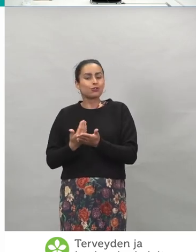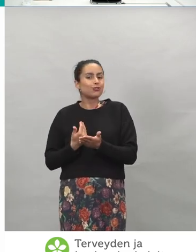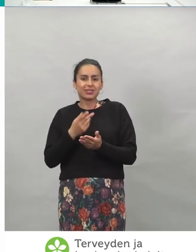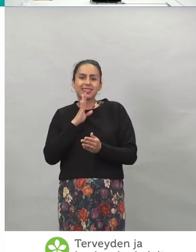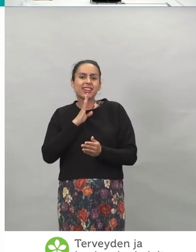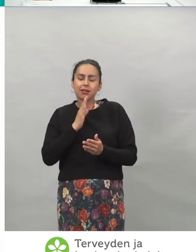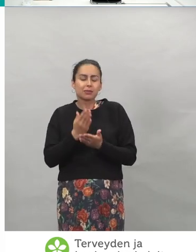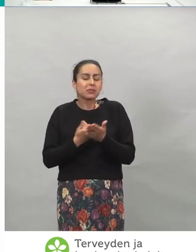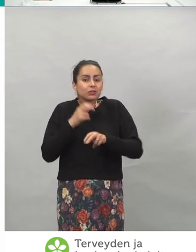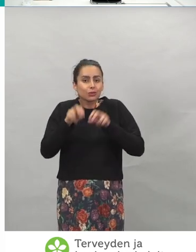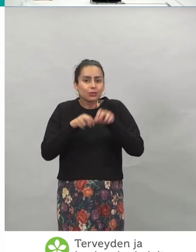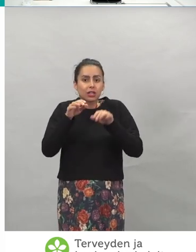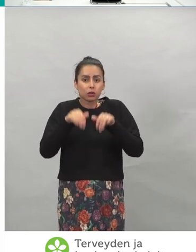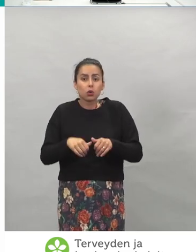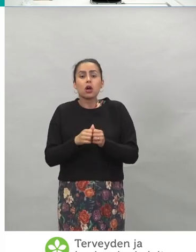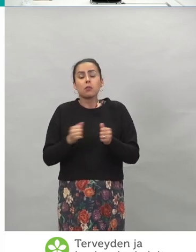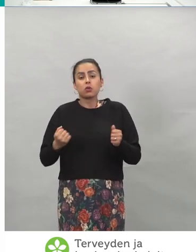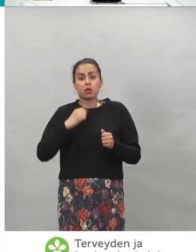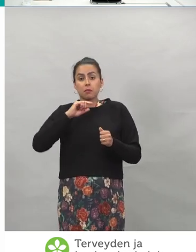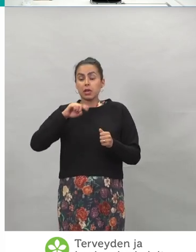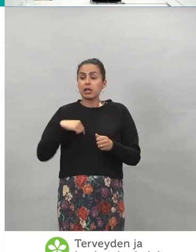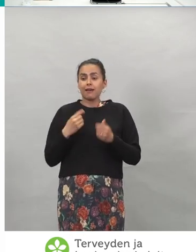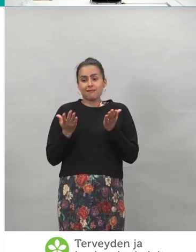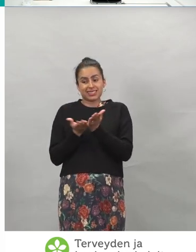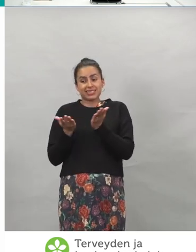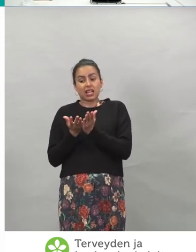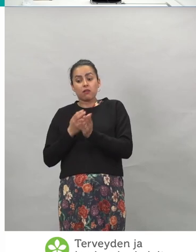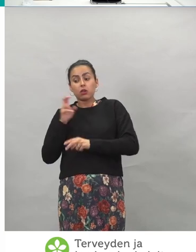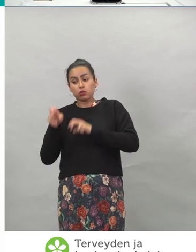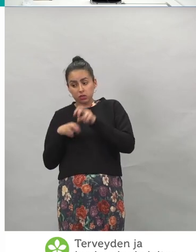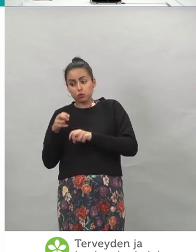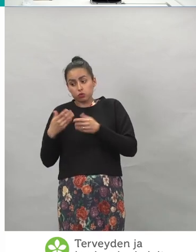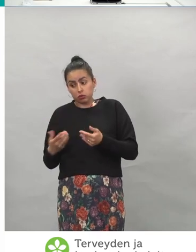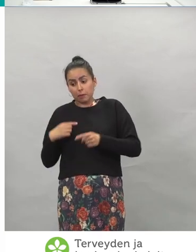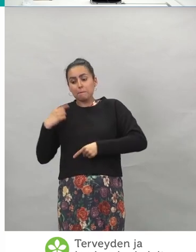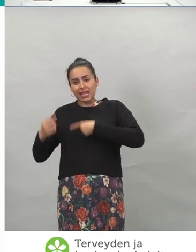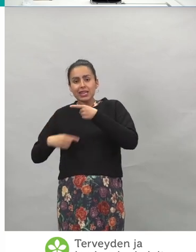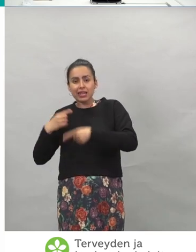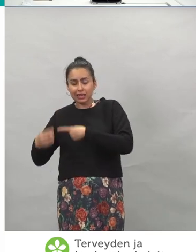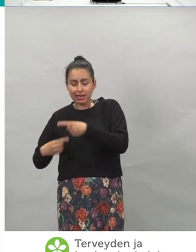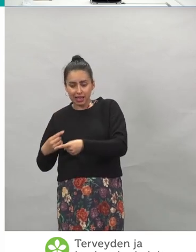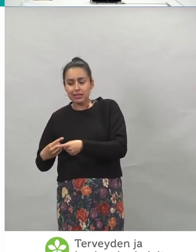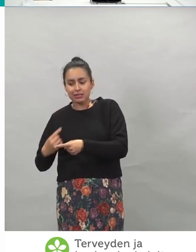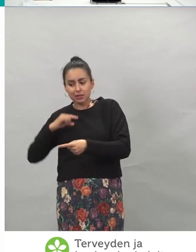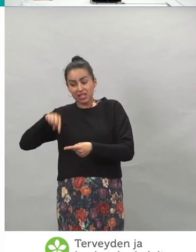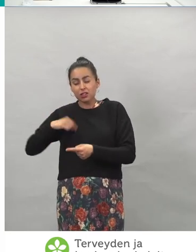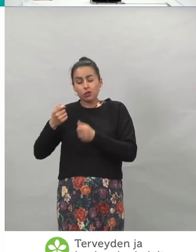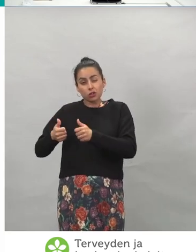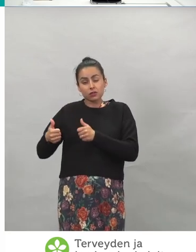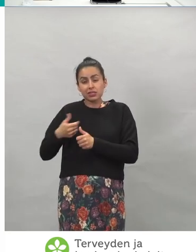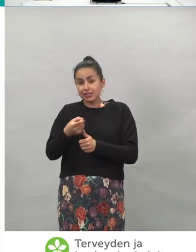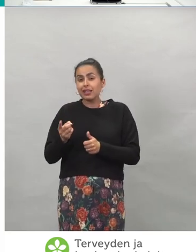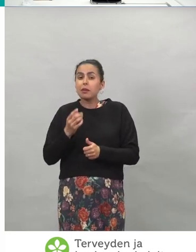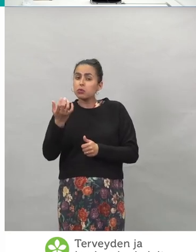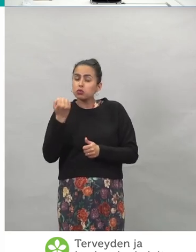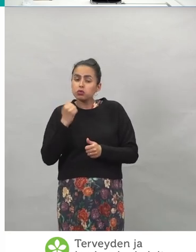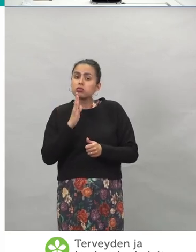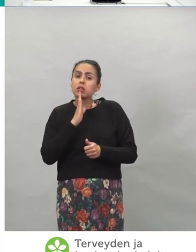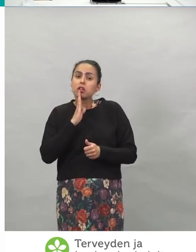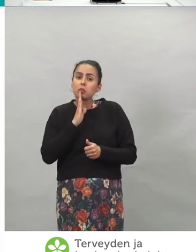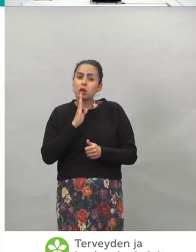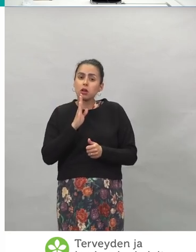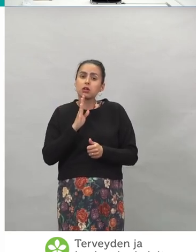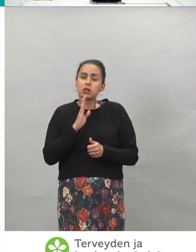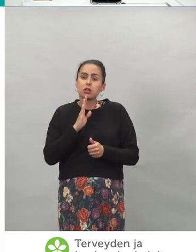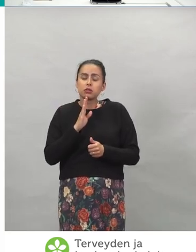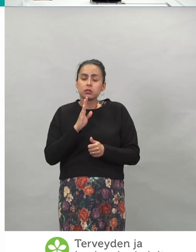meillä on vastaavanlainen tutkimus nyt sitten menossa, josta toivottavasti pian pystytään teille kertomaan siitä, että kuinka